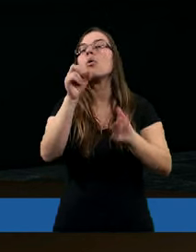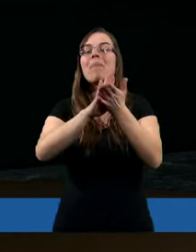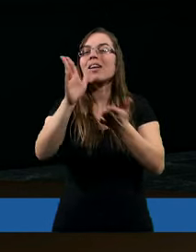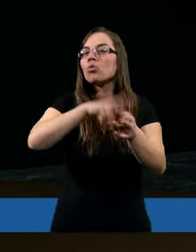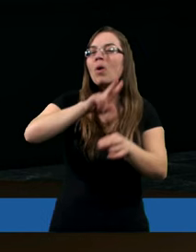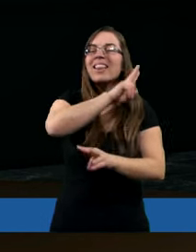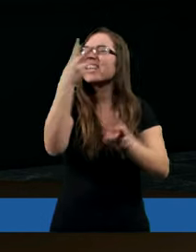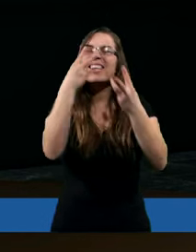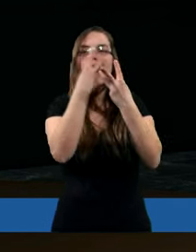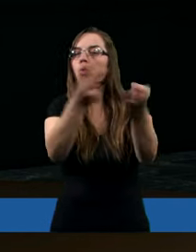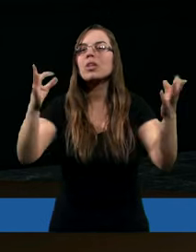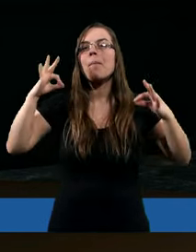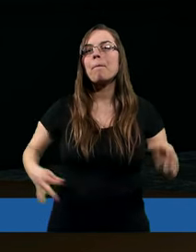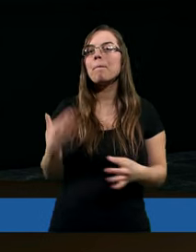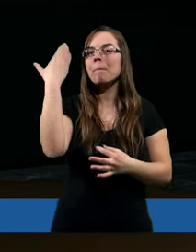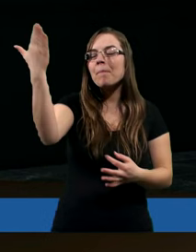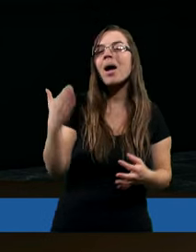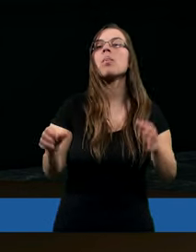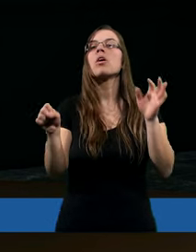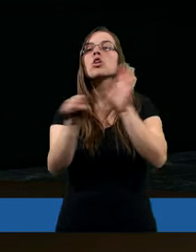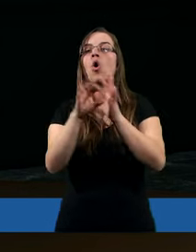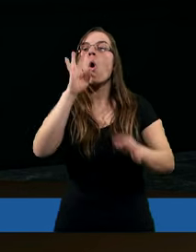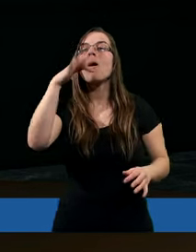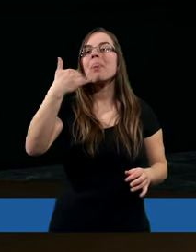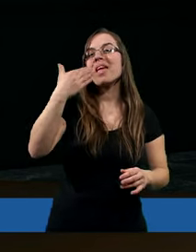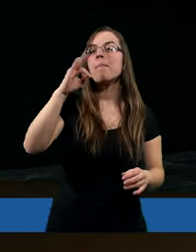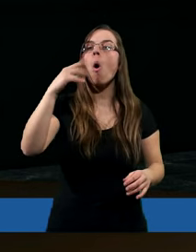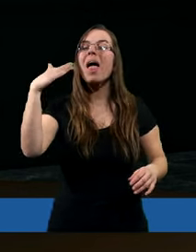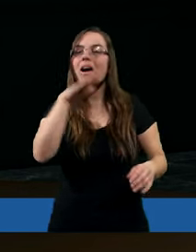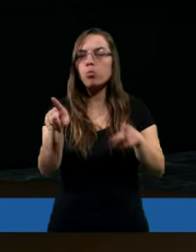ujrzy Pana. I również drugi list do Tymoteusza.